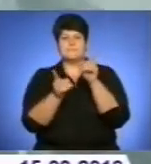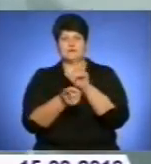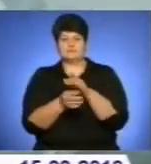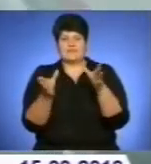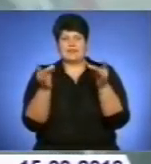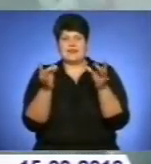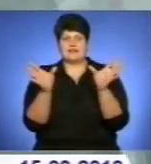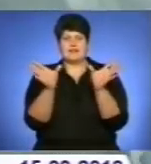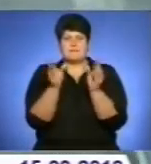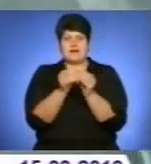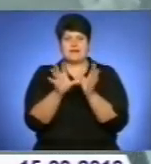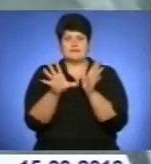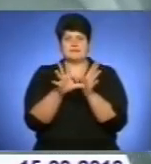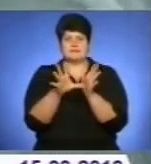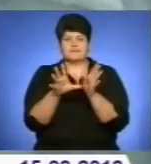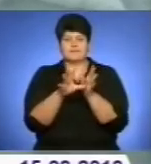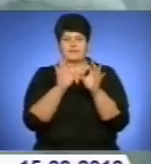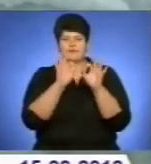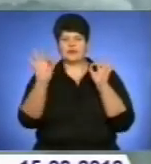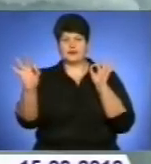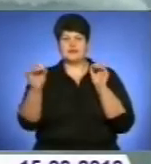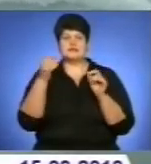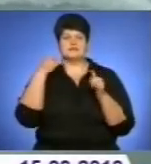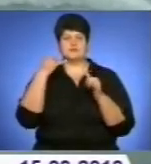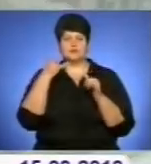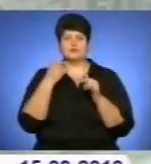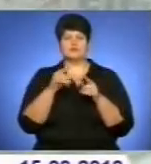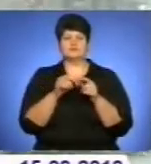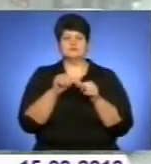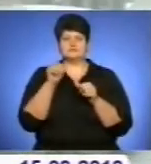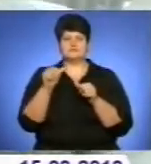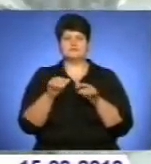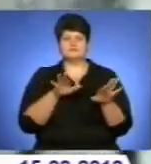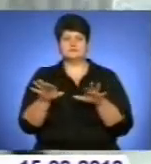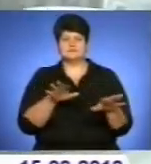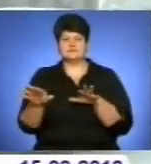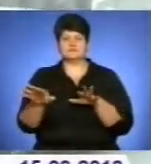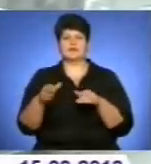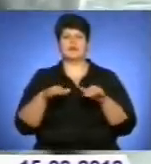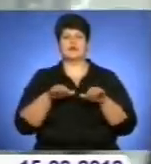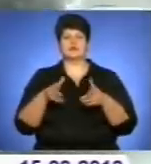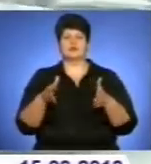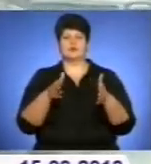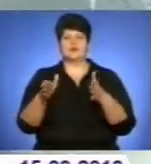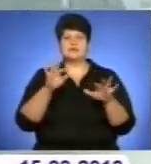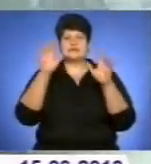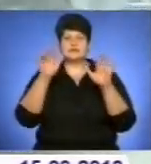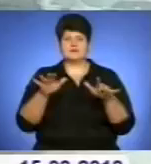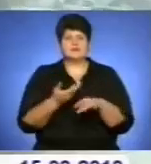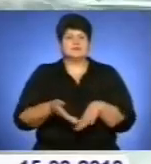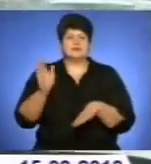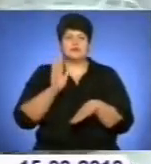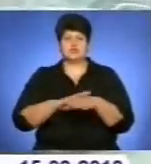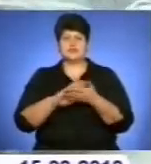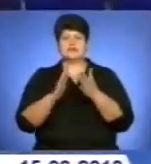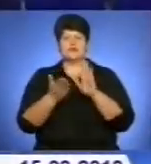Ті діти, які не змогли доїхати до школи, отримали індивідуальні завдання. За прогнозами синоптиків, сьогодні сильні опади у вигляді